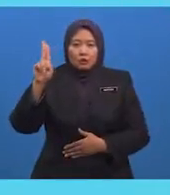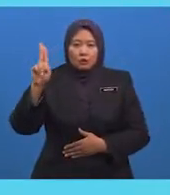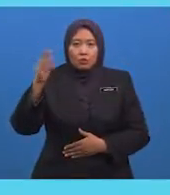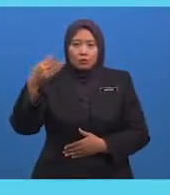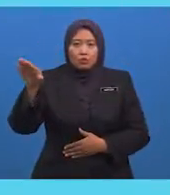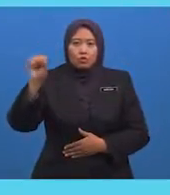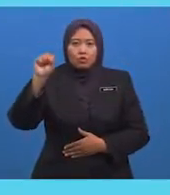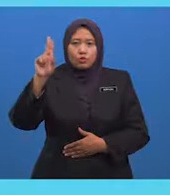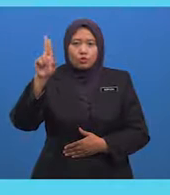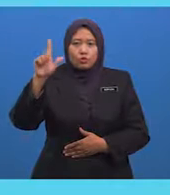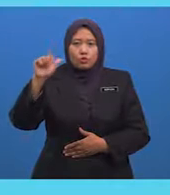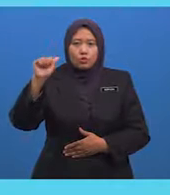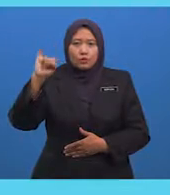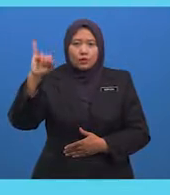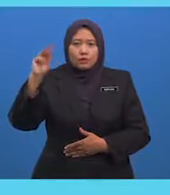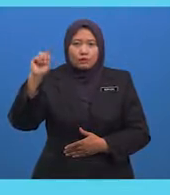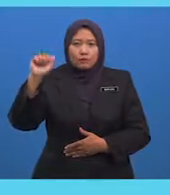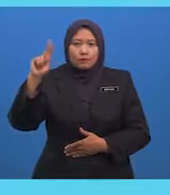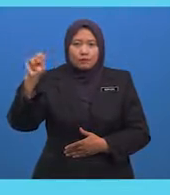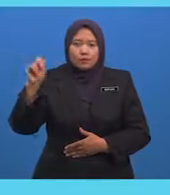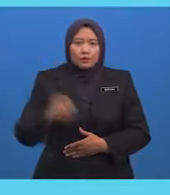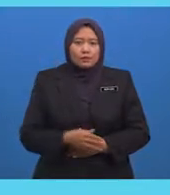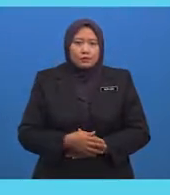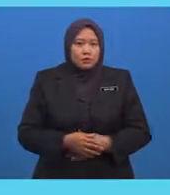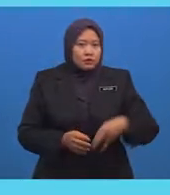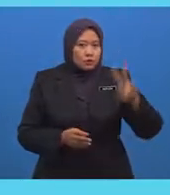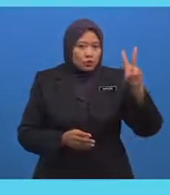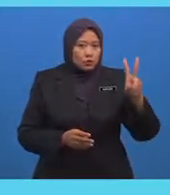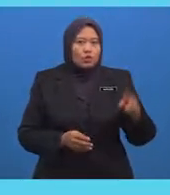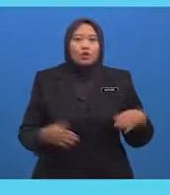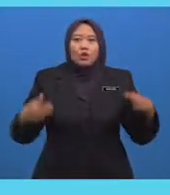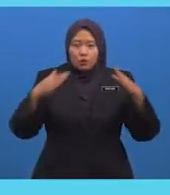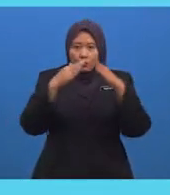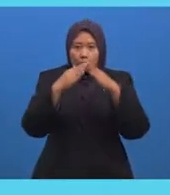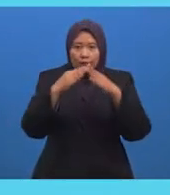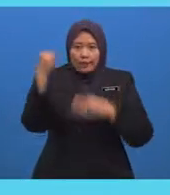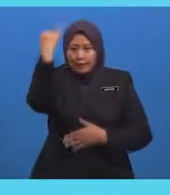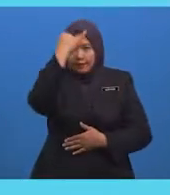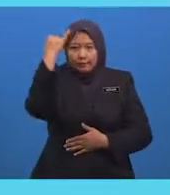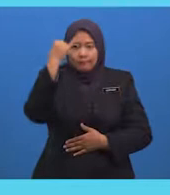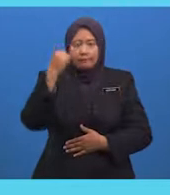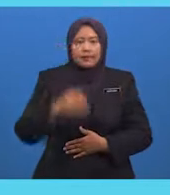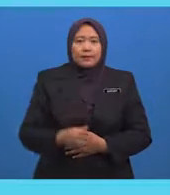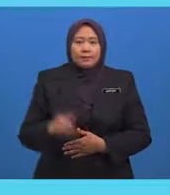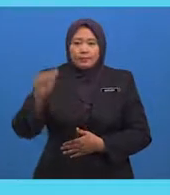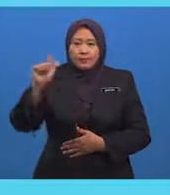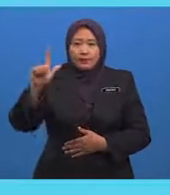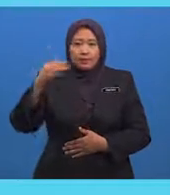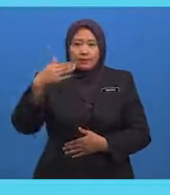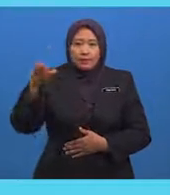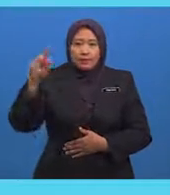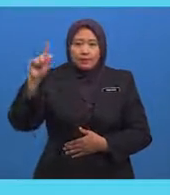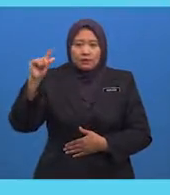Kedua Rumah Imam Al-Ghazali Tiga Rumah Yaakob bin